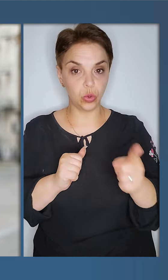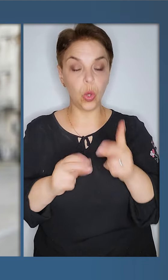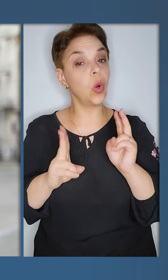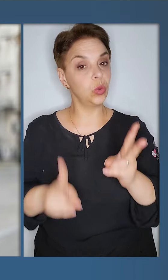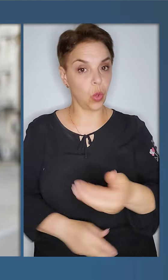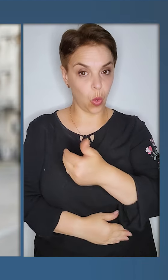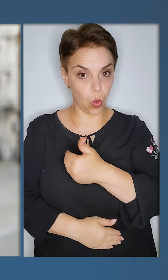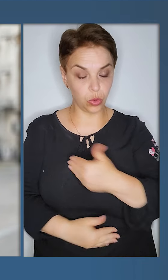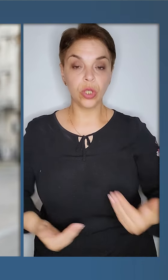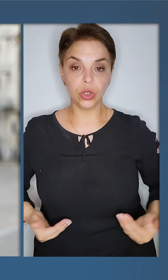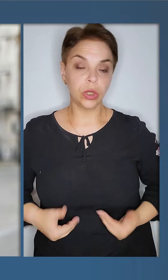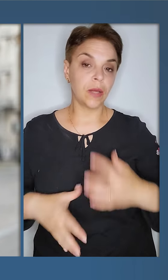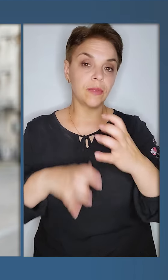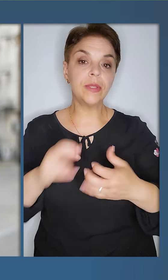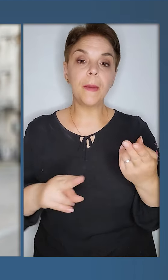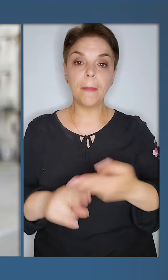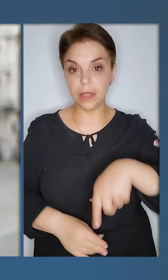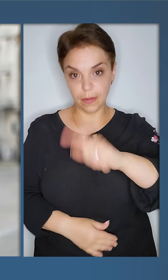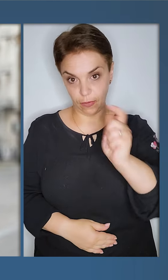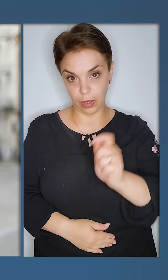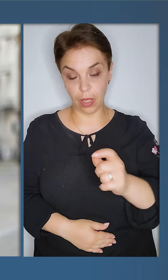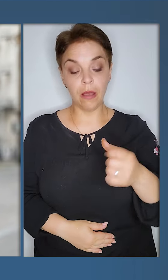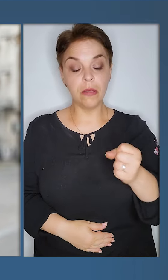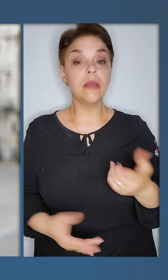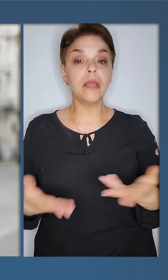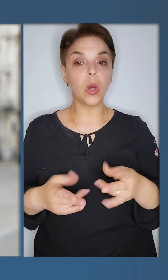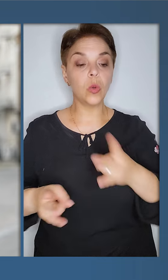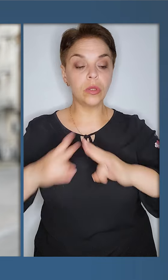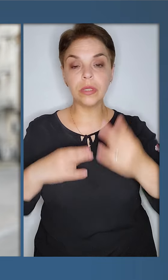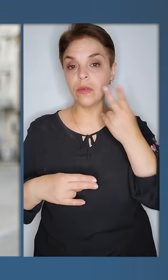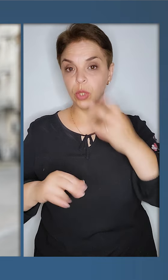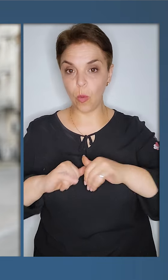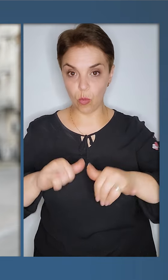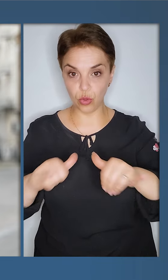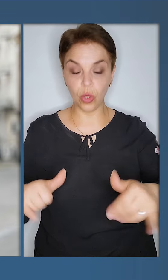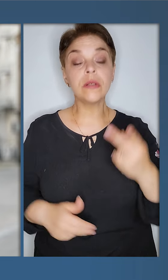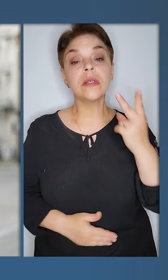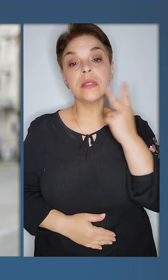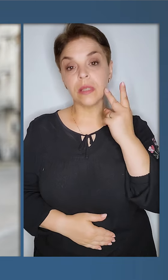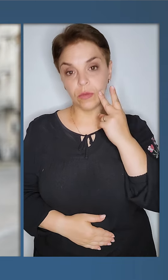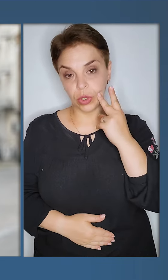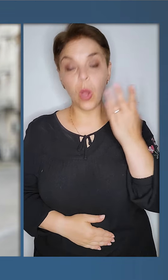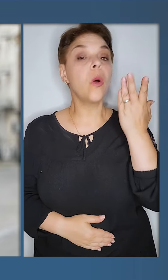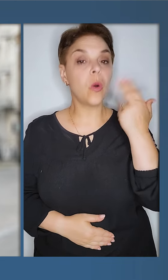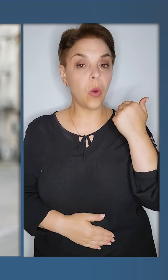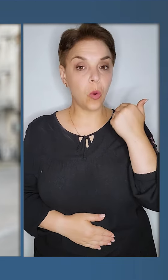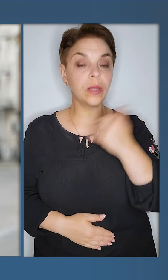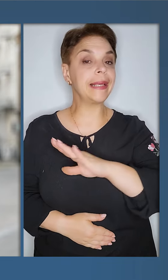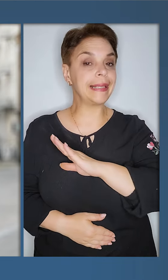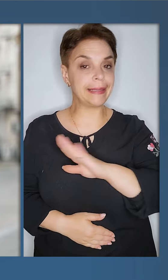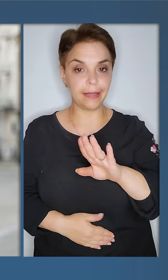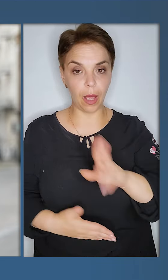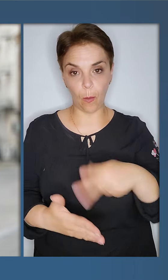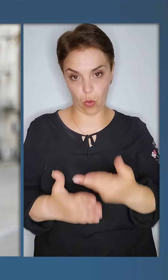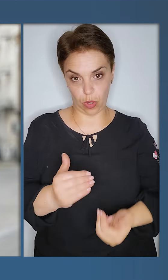кожного. Хто хоче жити у світі без війни, яку терористи завжди поширюють, завжди, коли